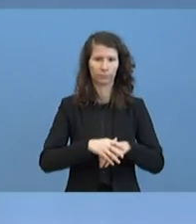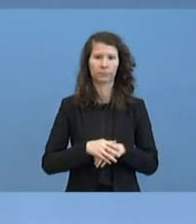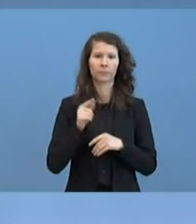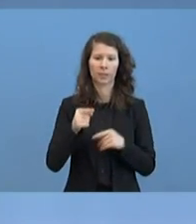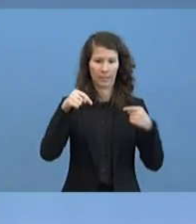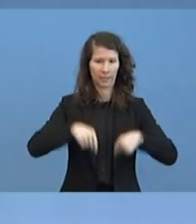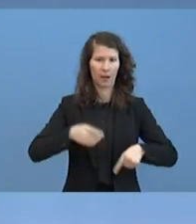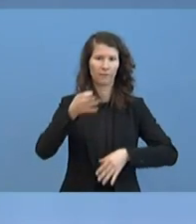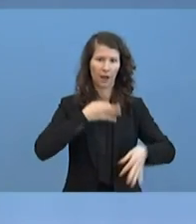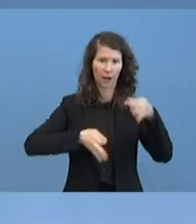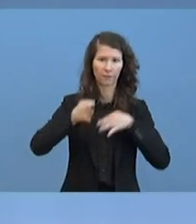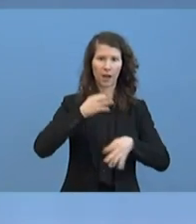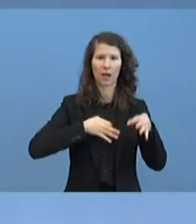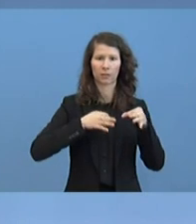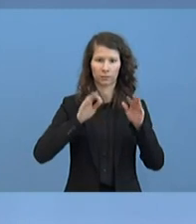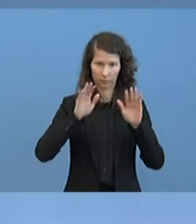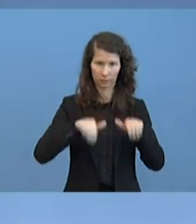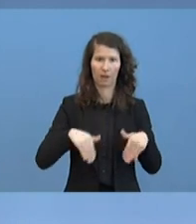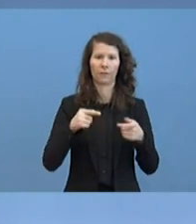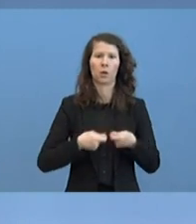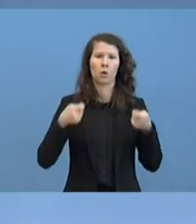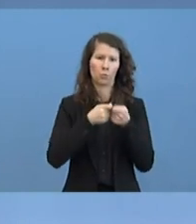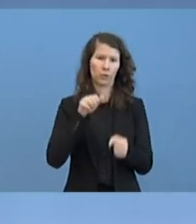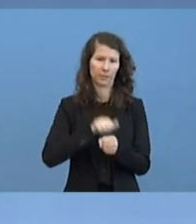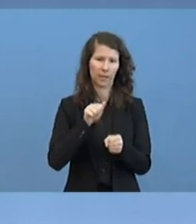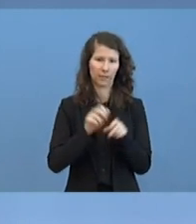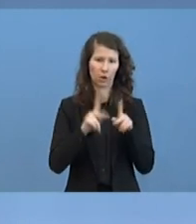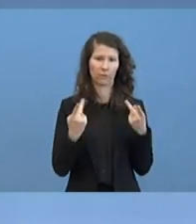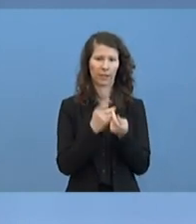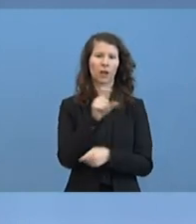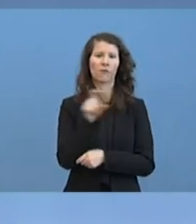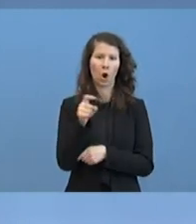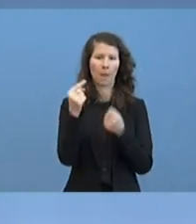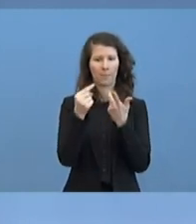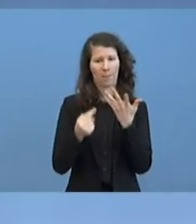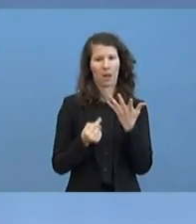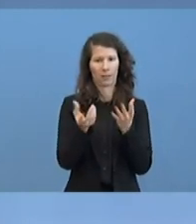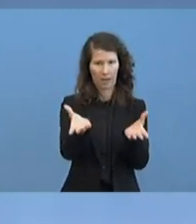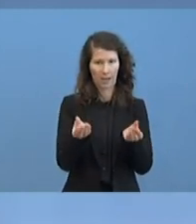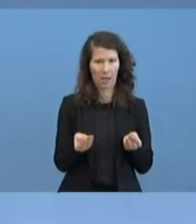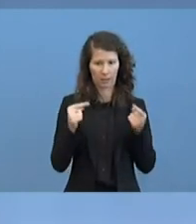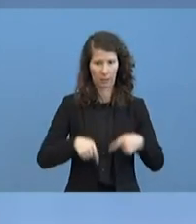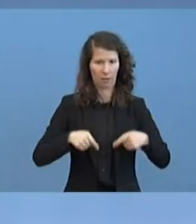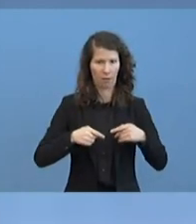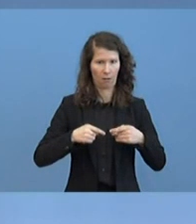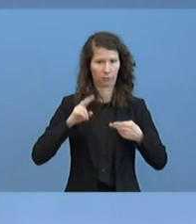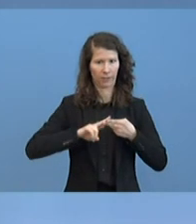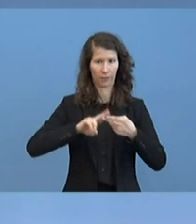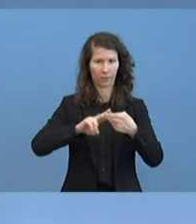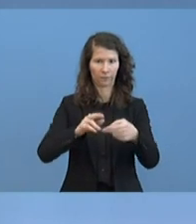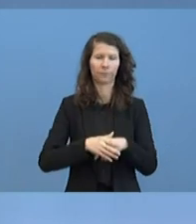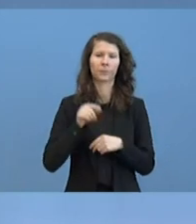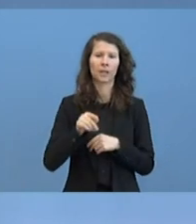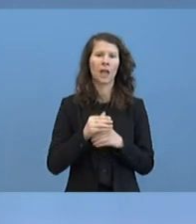Bundespressekonferenz, zu der wir mehrfach wöchentlich einladen, haben auch die Mitglieder des Vereins der